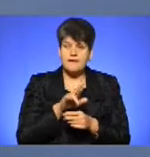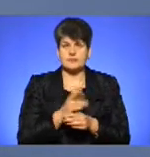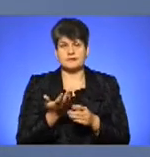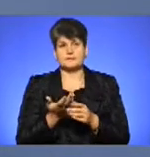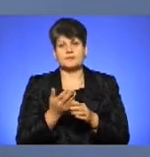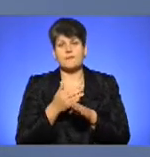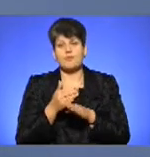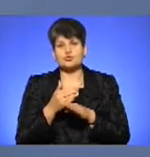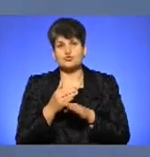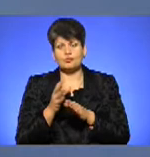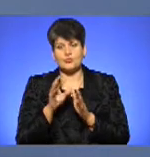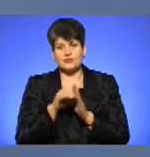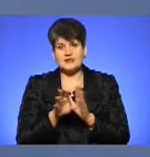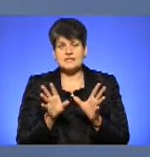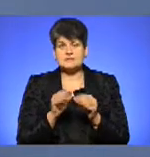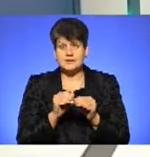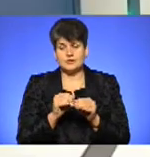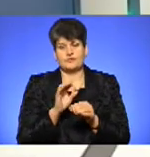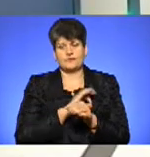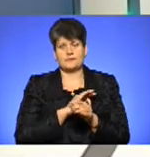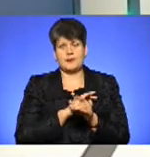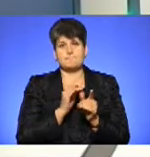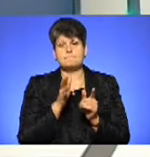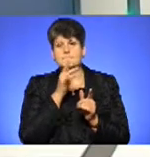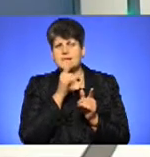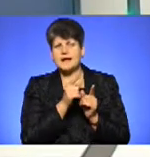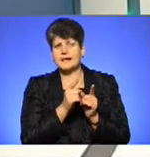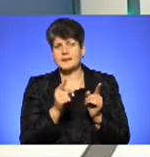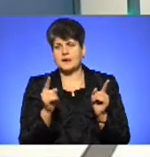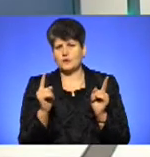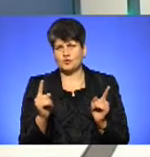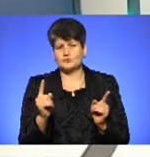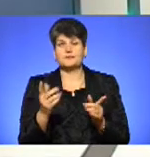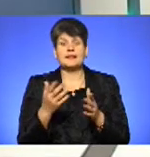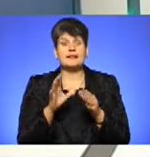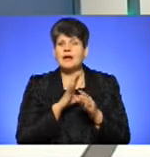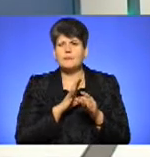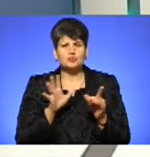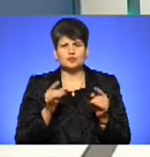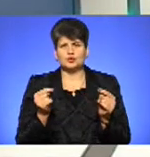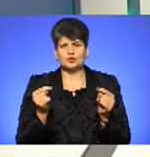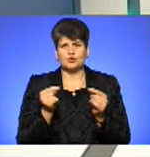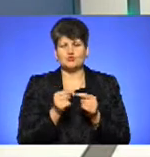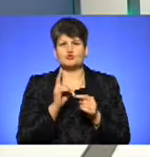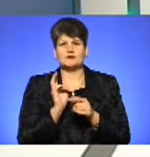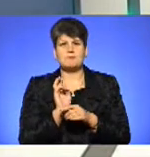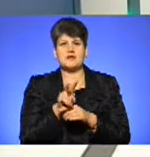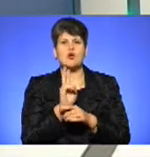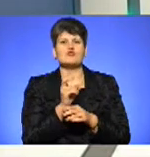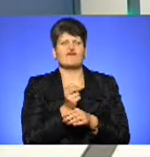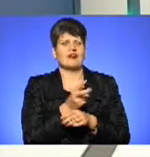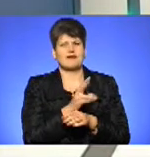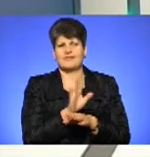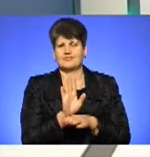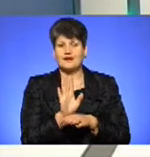поступове запровадження спільного використання, перехідний період і так далі. Тобто не буде точно, що хтось прийде когось виганяти.